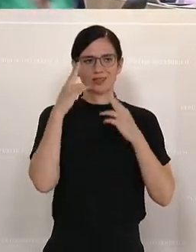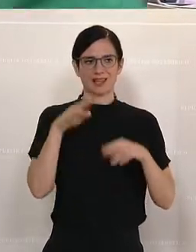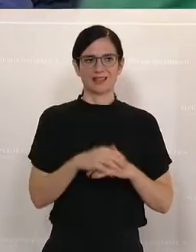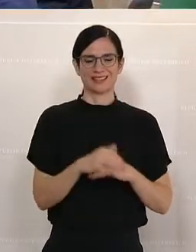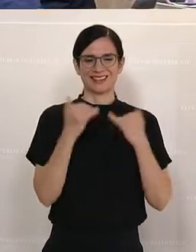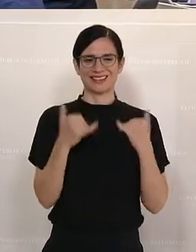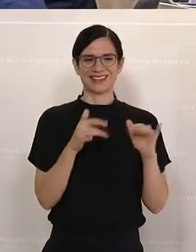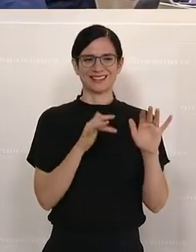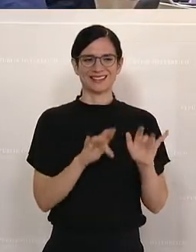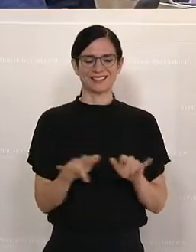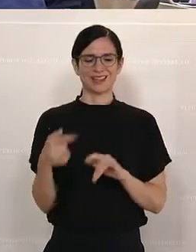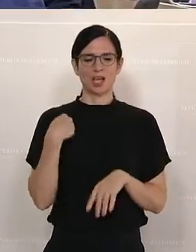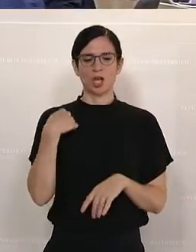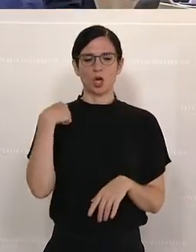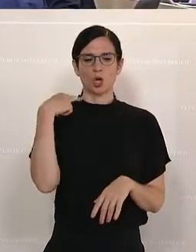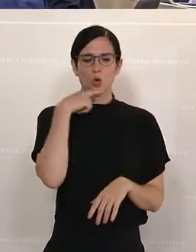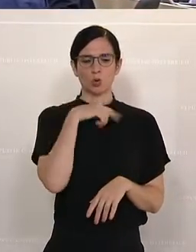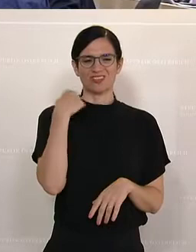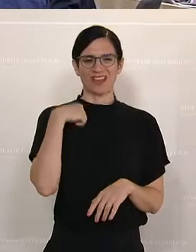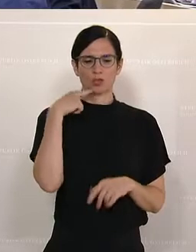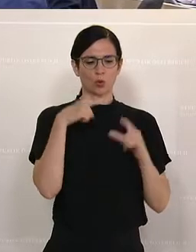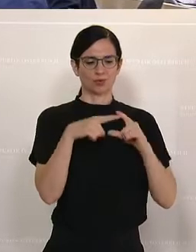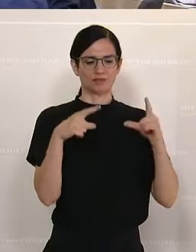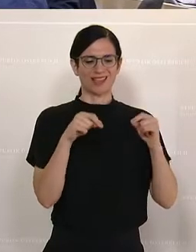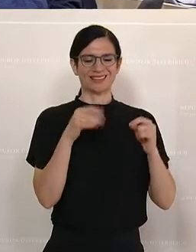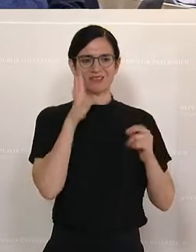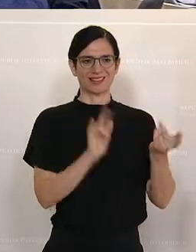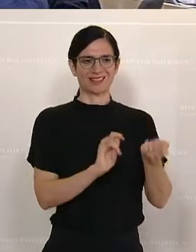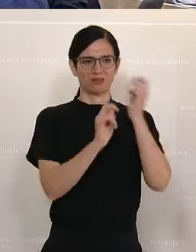zum Dokument zu erhalten. Außerdem werden Englischkenntnisse, Deutschkenntnisse gleichgestellt.